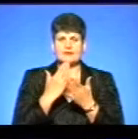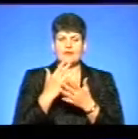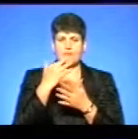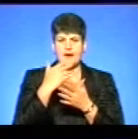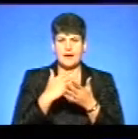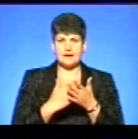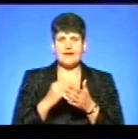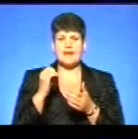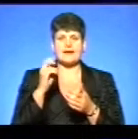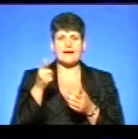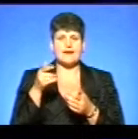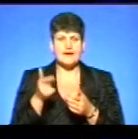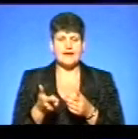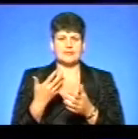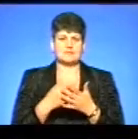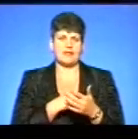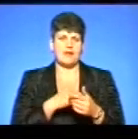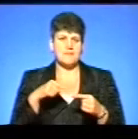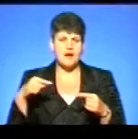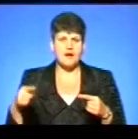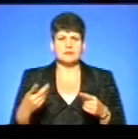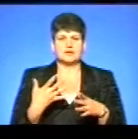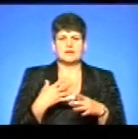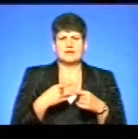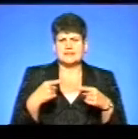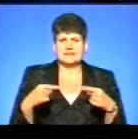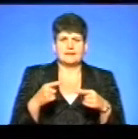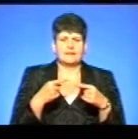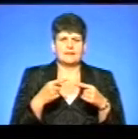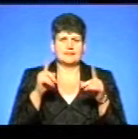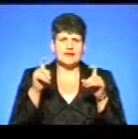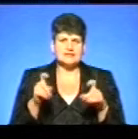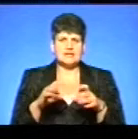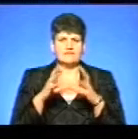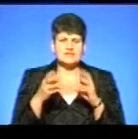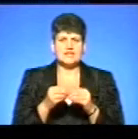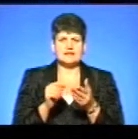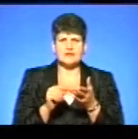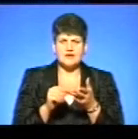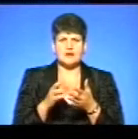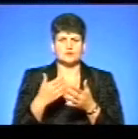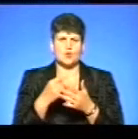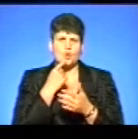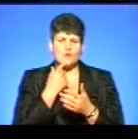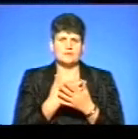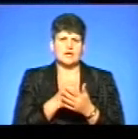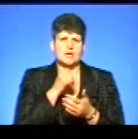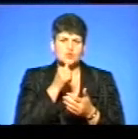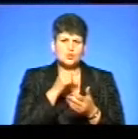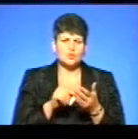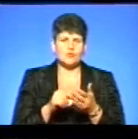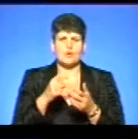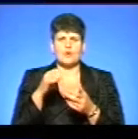є і ЕКГ-апарати, і апарати, які будуть визначати швидкі тести на визначення загального аналізу крові, цукор крові,